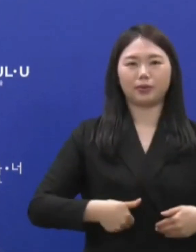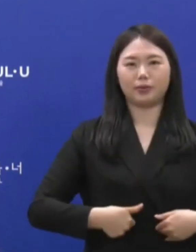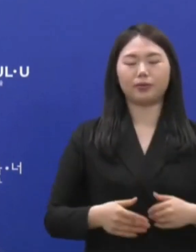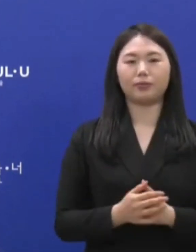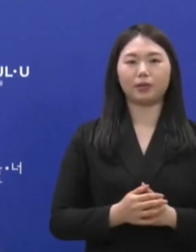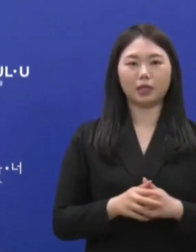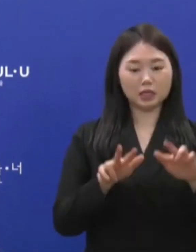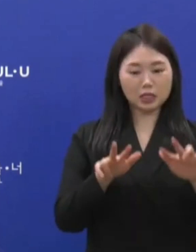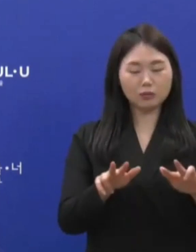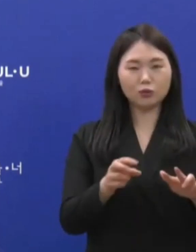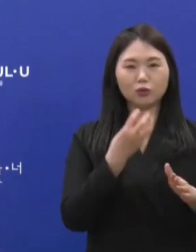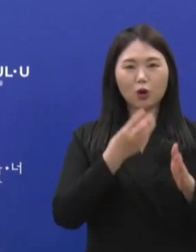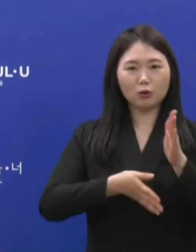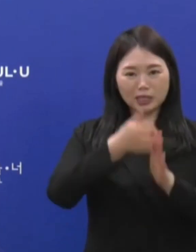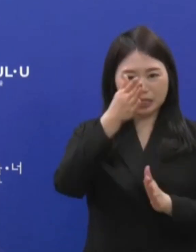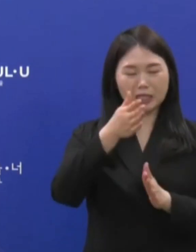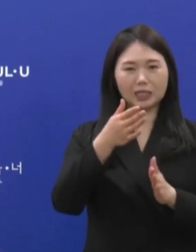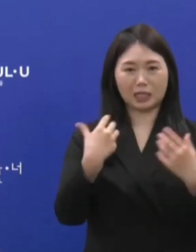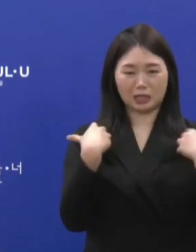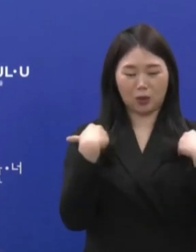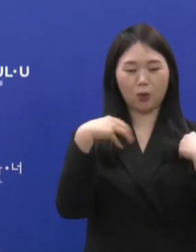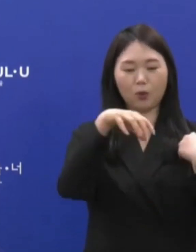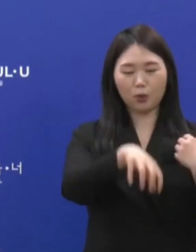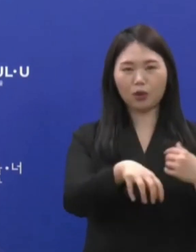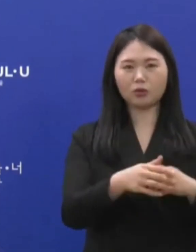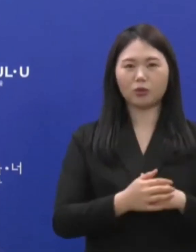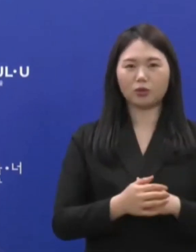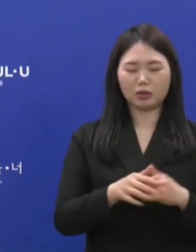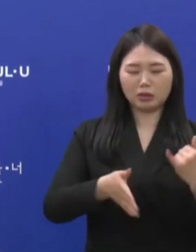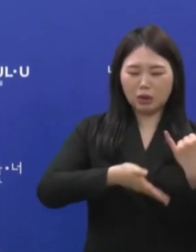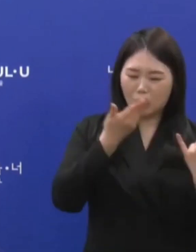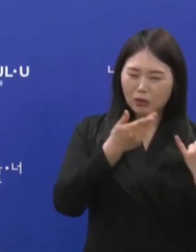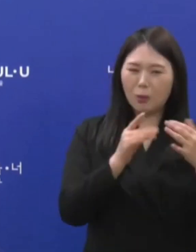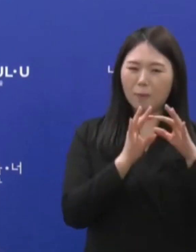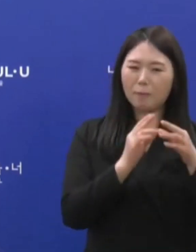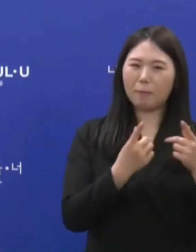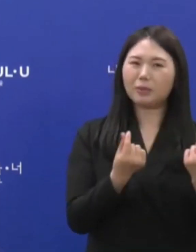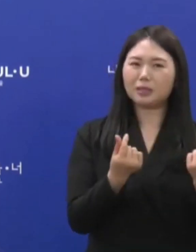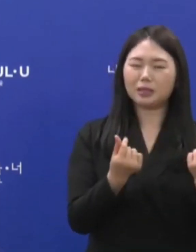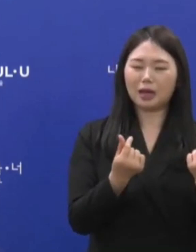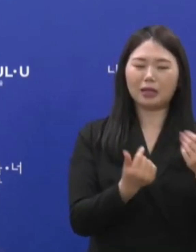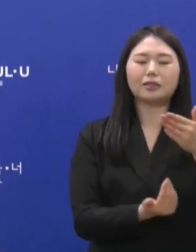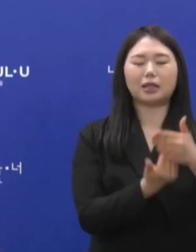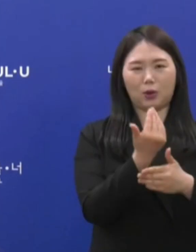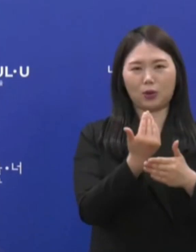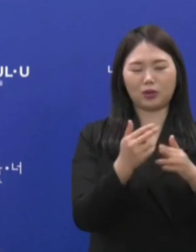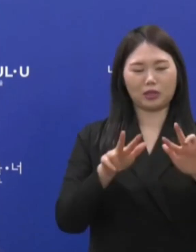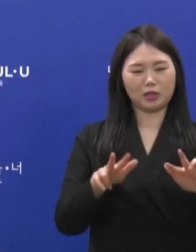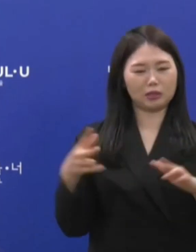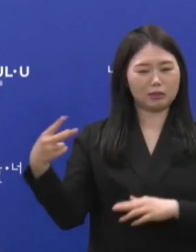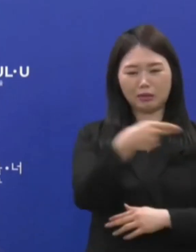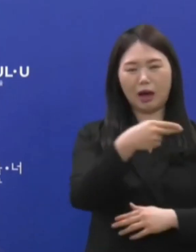서울시청사 내에서 성희롱 피해 사례가 근절되지 않고 있다고 합니다. 이는 그간